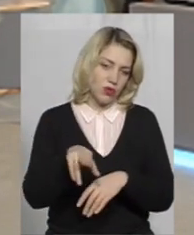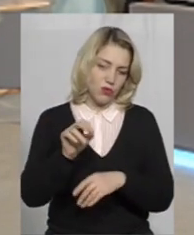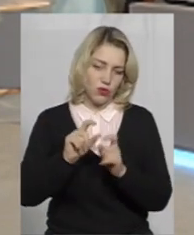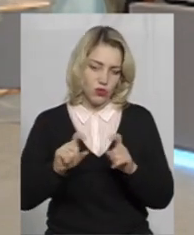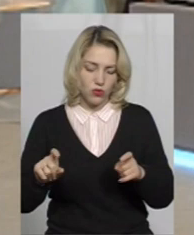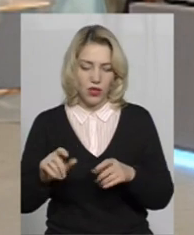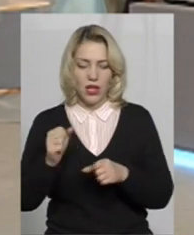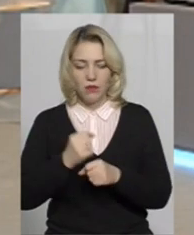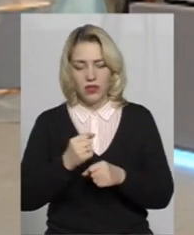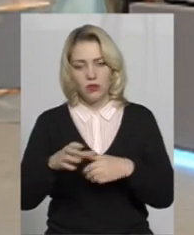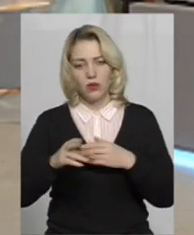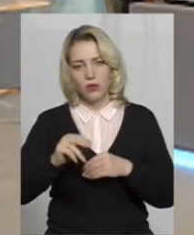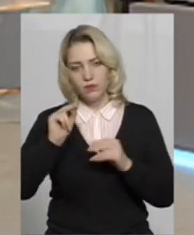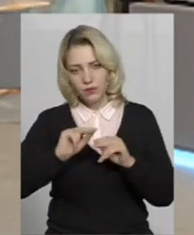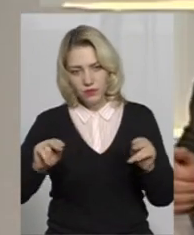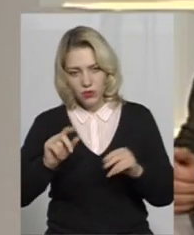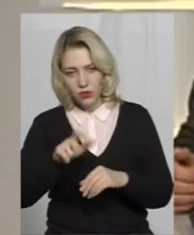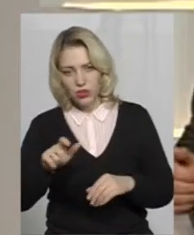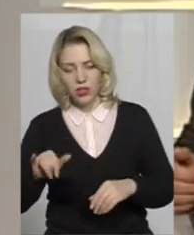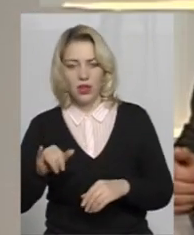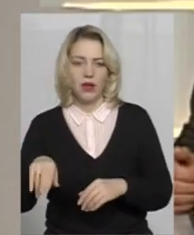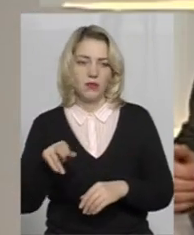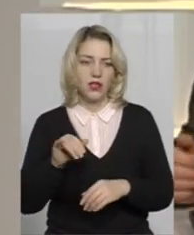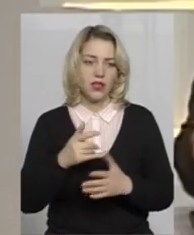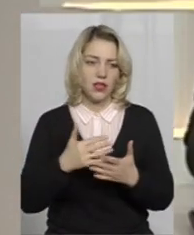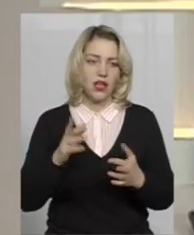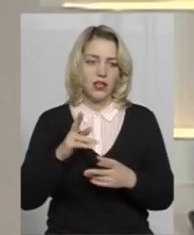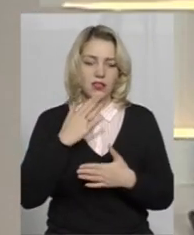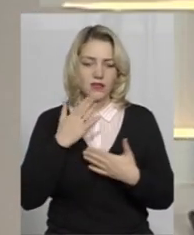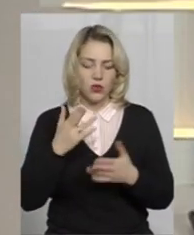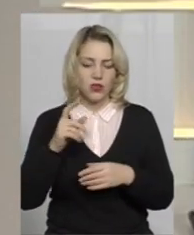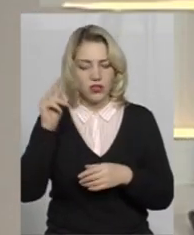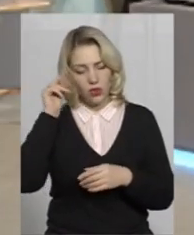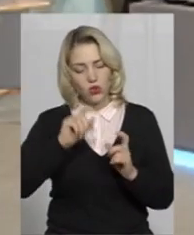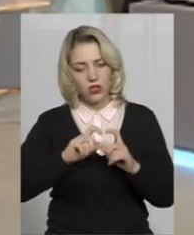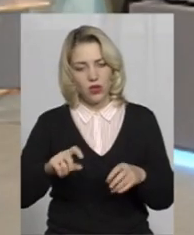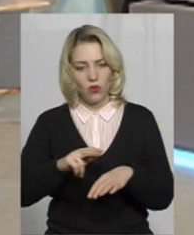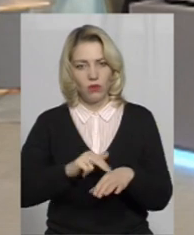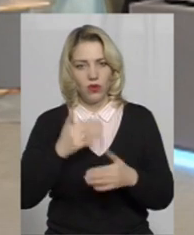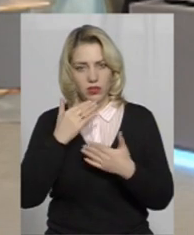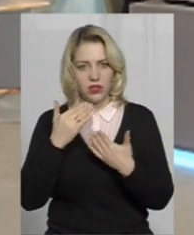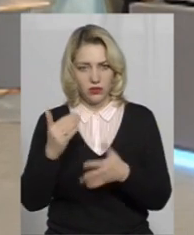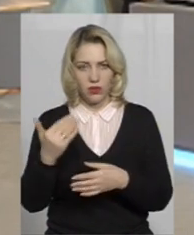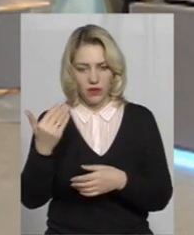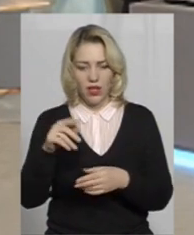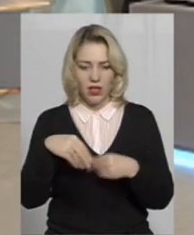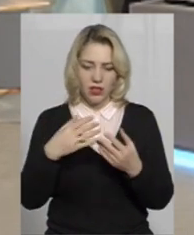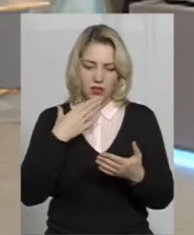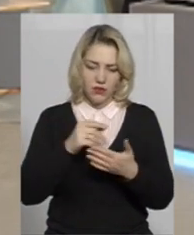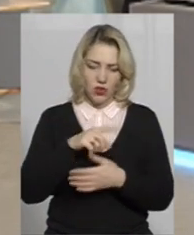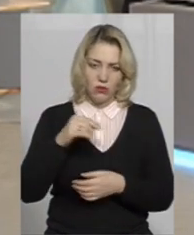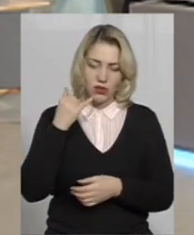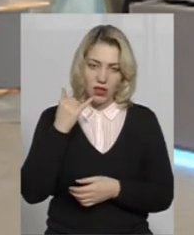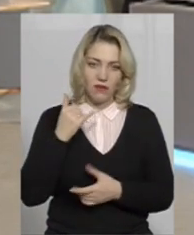учителями. І як звернутися до шкільного поліцейського? Ви даєте номер телефона,